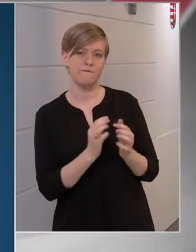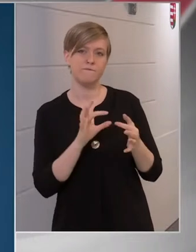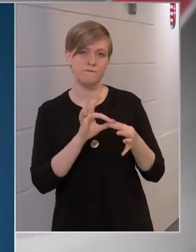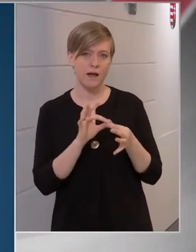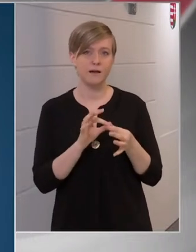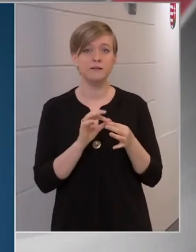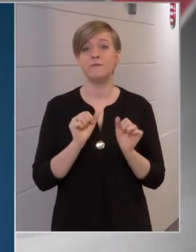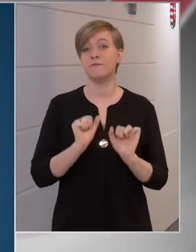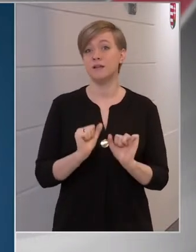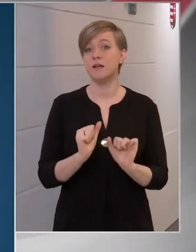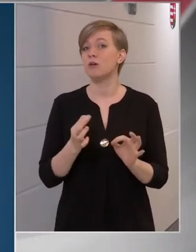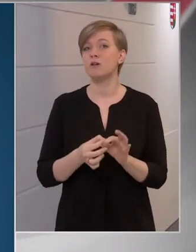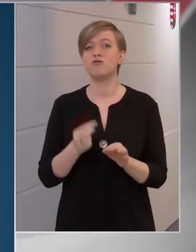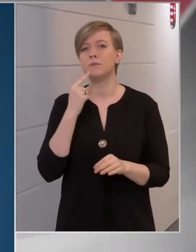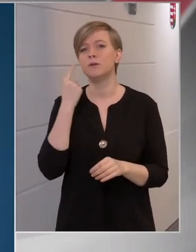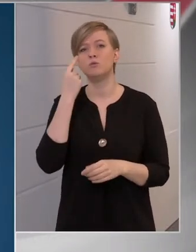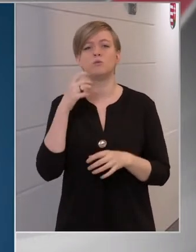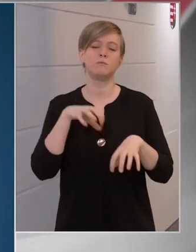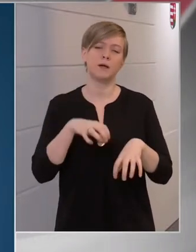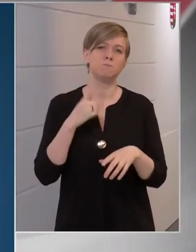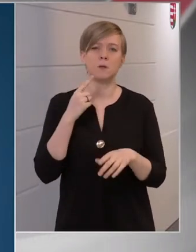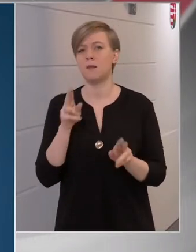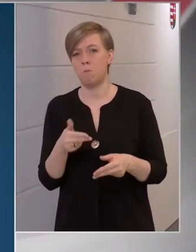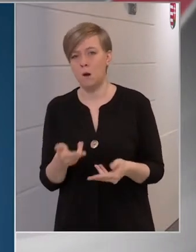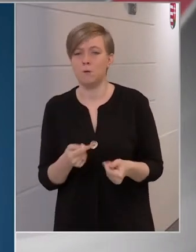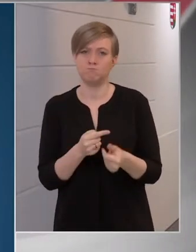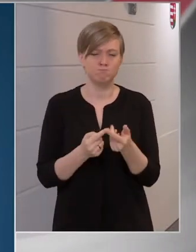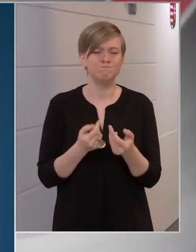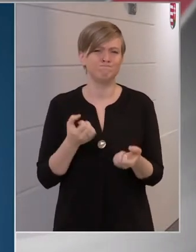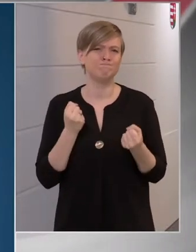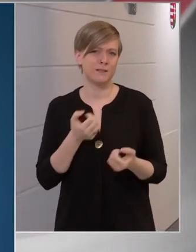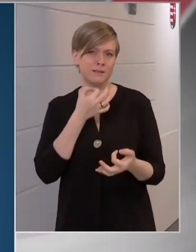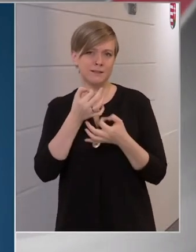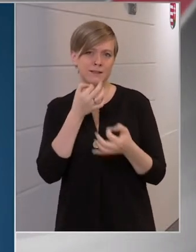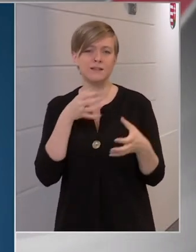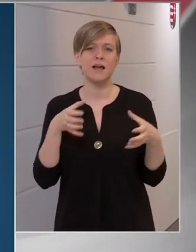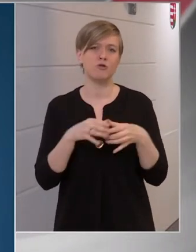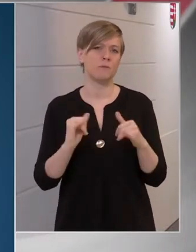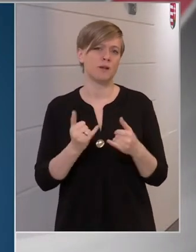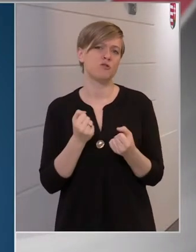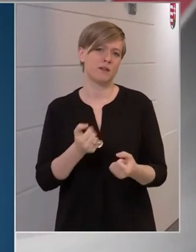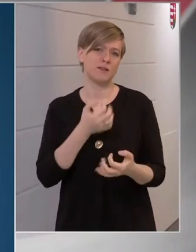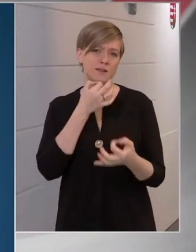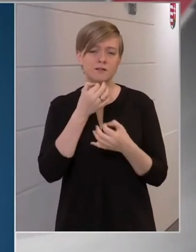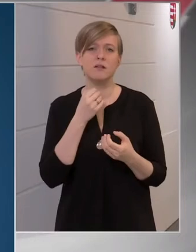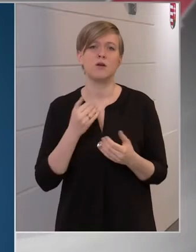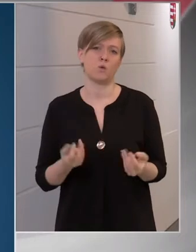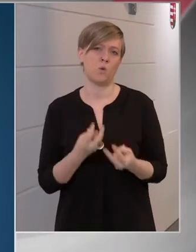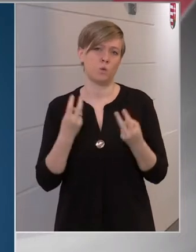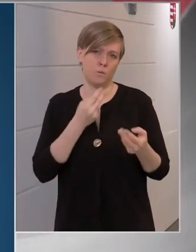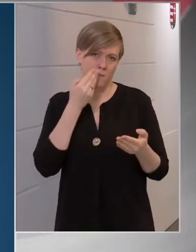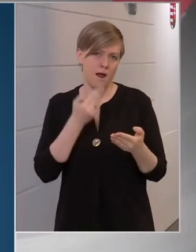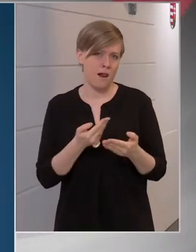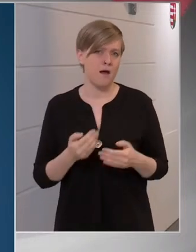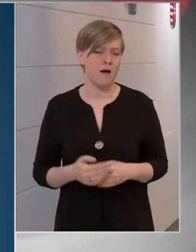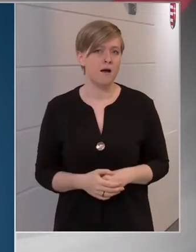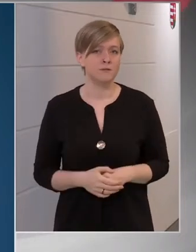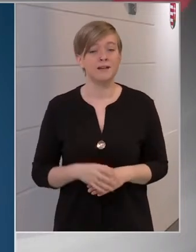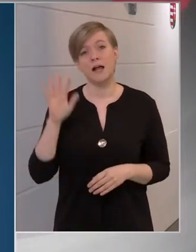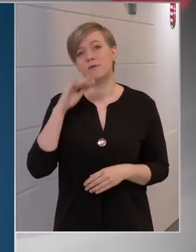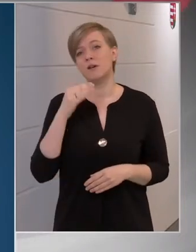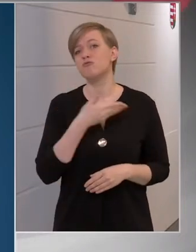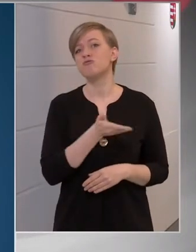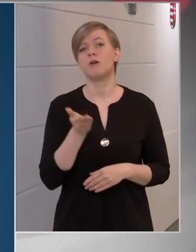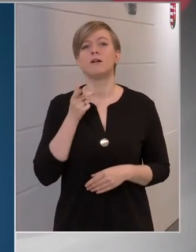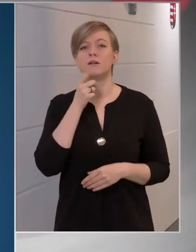védettség esetén mit tudunk megtenni és mit. Nem, ez egy nehéz kérdés, társadalom is nehéz kérdés, hiszen könnyű belátni, hogy elvileg